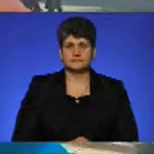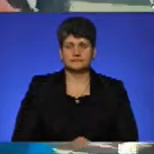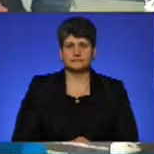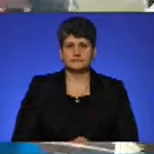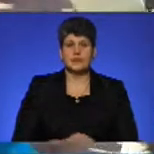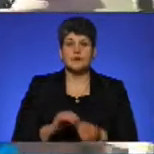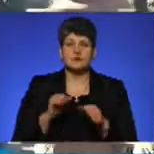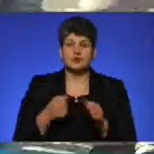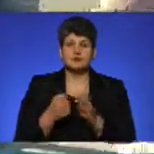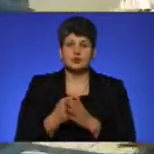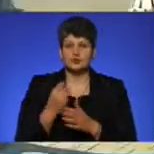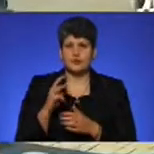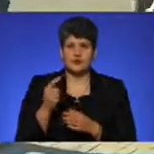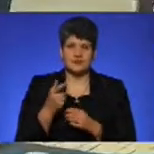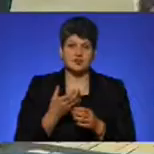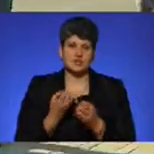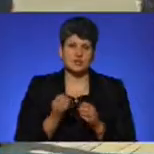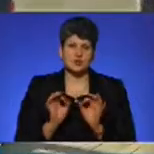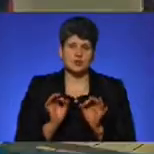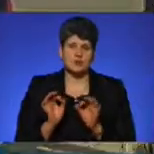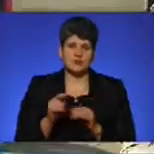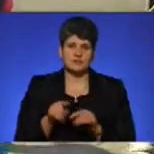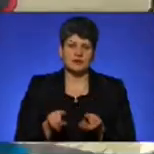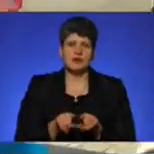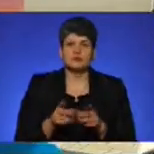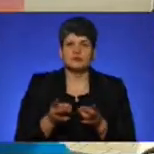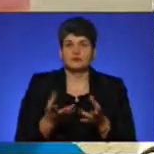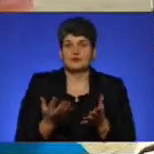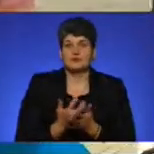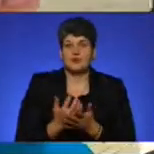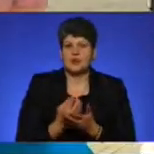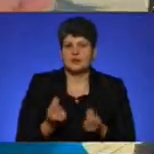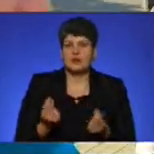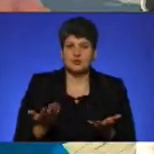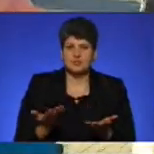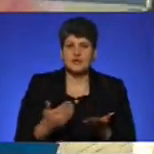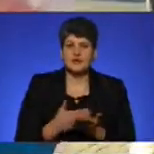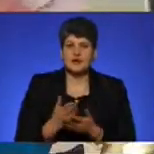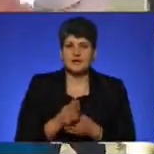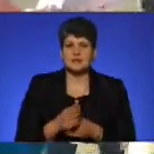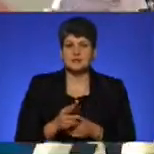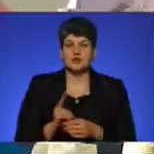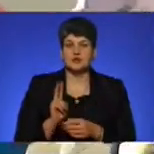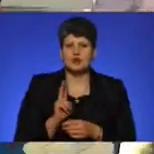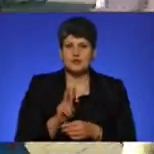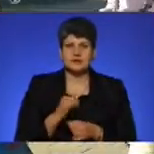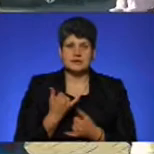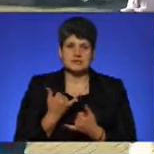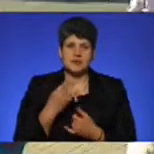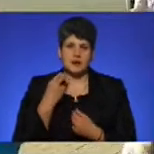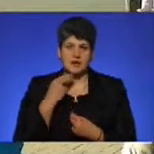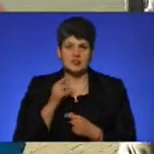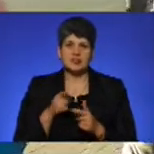Можливо, до трьох гривень ще нормально. Їм теж потрібно якось заробляти гроші. І якість тролейбусів зараз набагато краща, ніж у